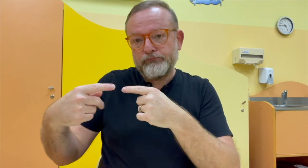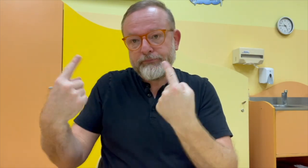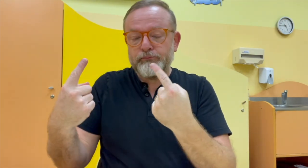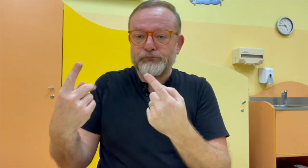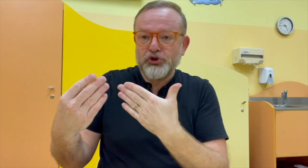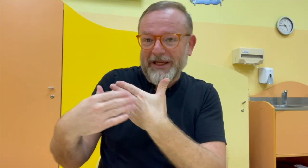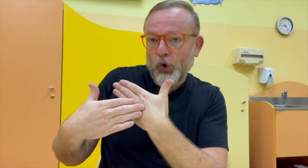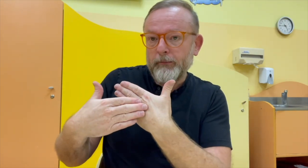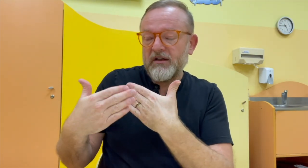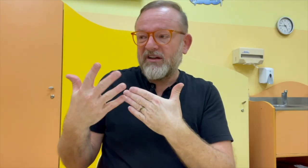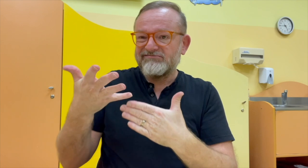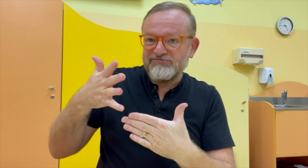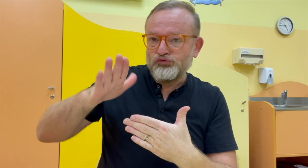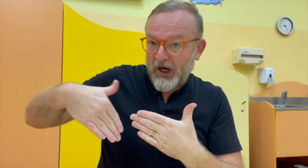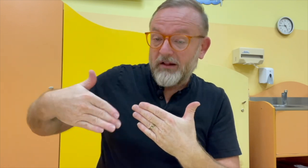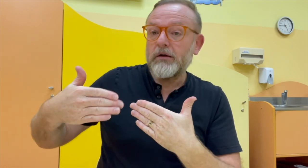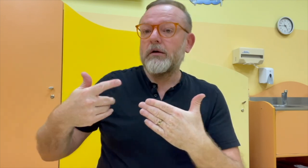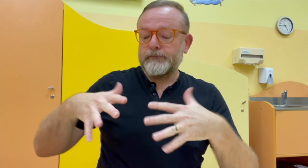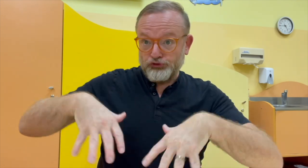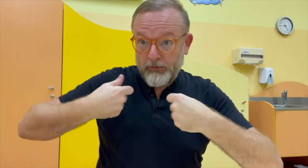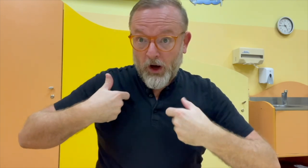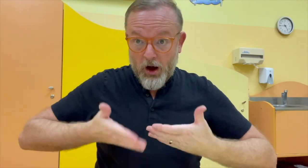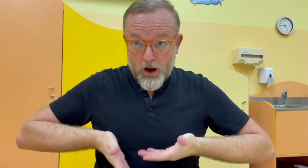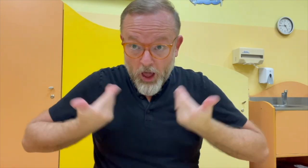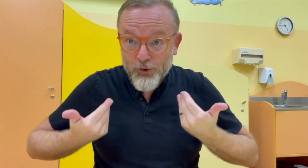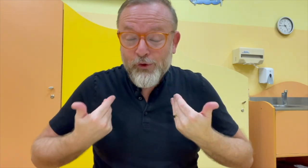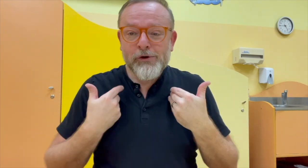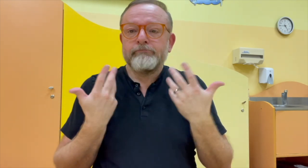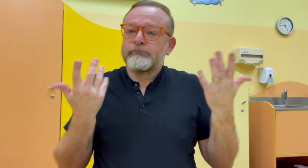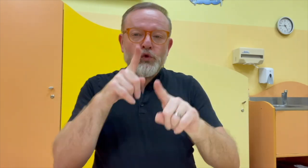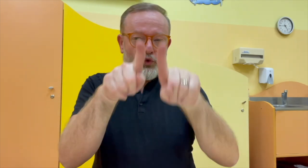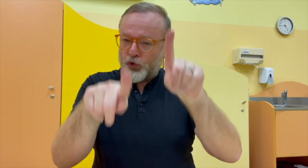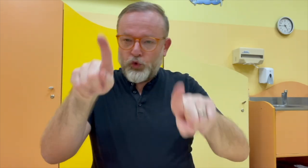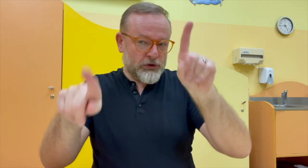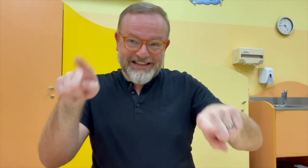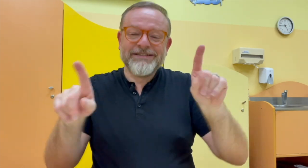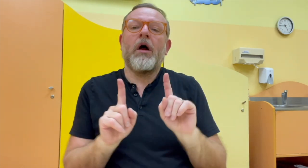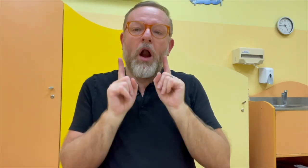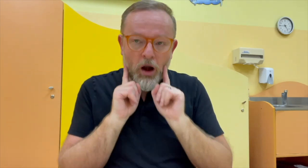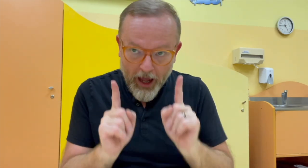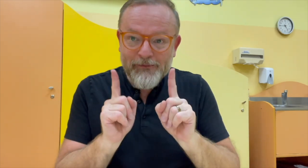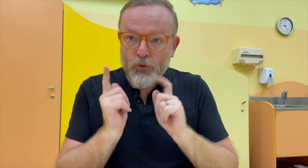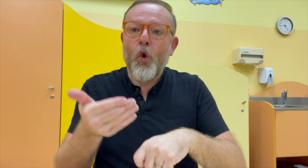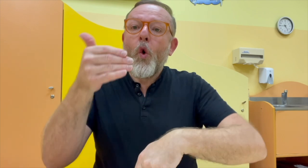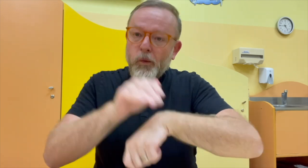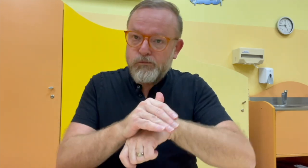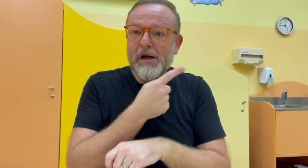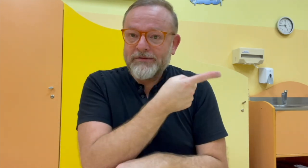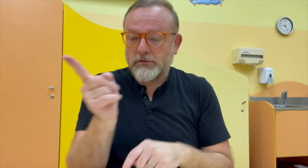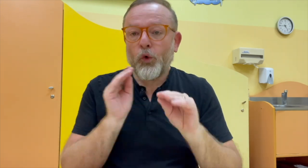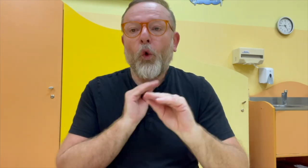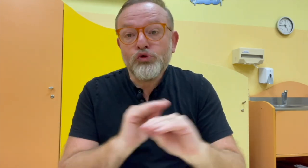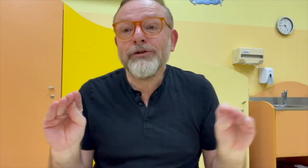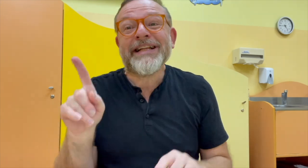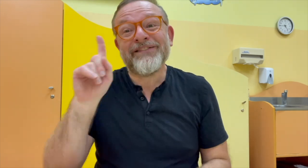zpětnou vazbu nebo nějaké připomínky nebo i nějaké negativní komentáře. Není to snadné. Opravdu každý jsme jiný,